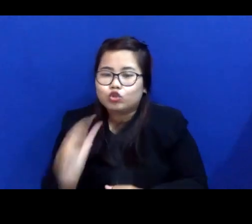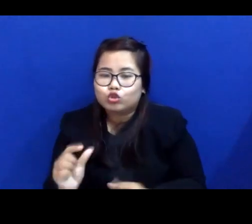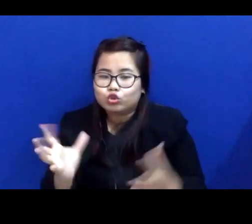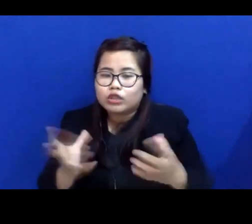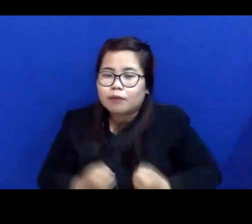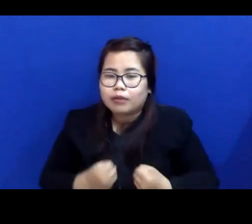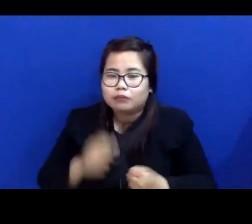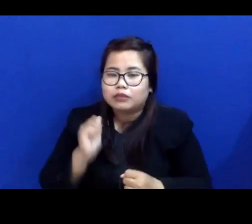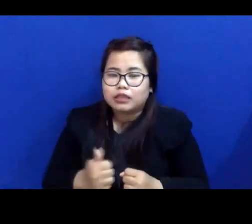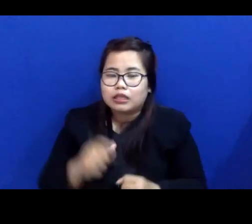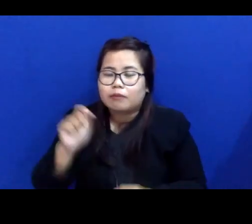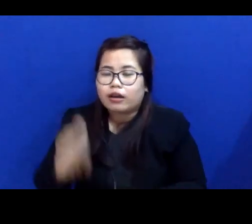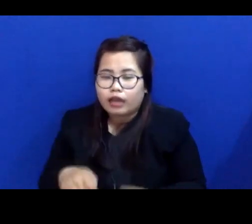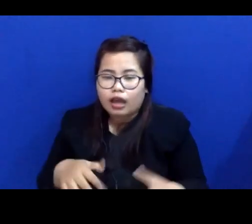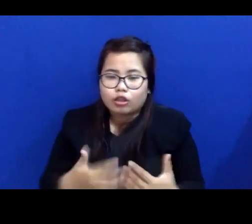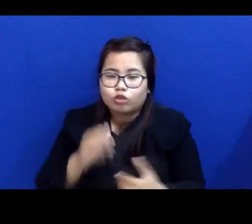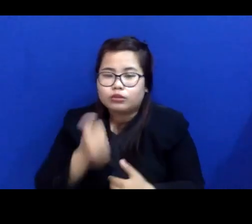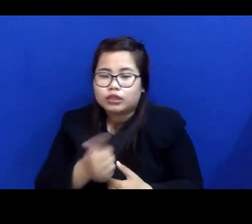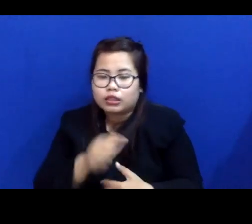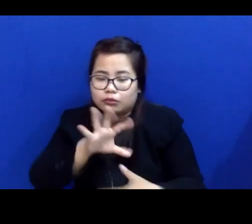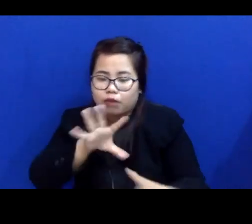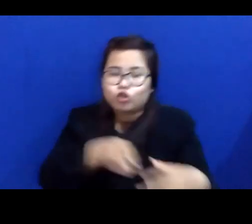digunakan atau dimasuki.